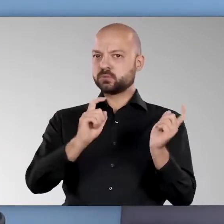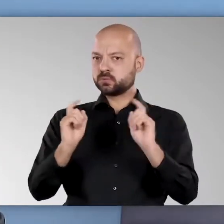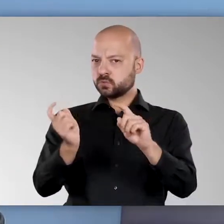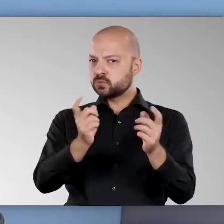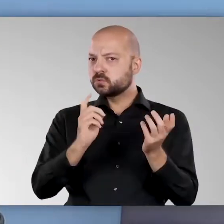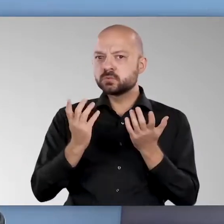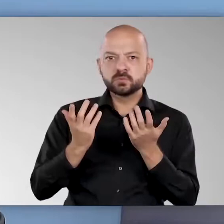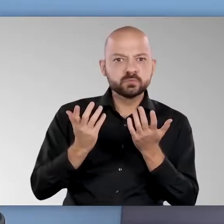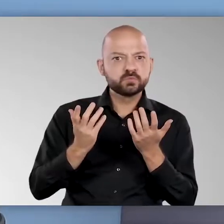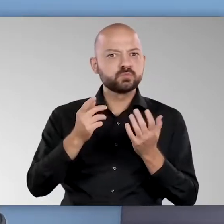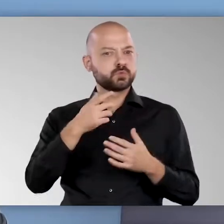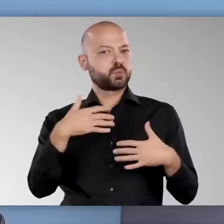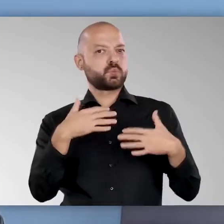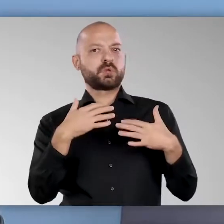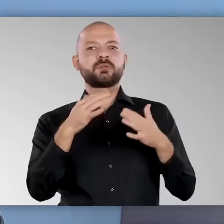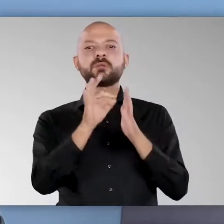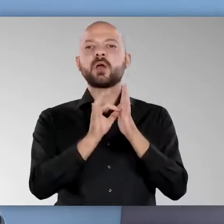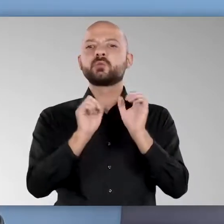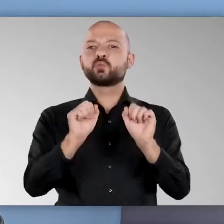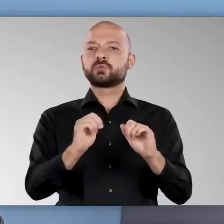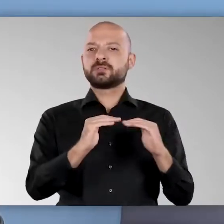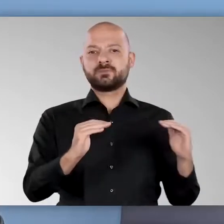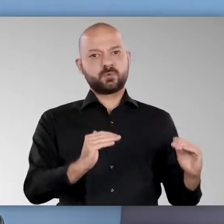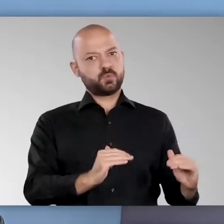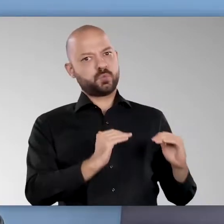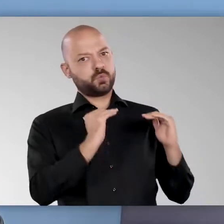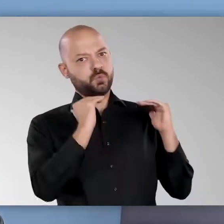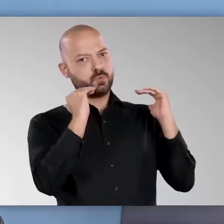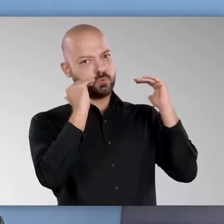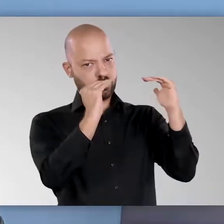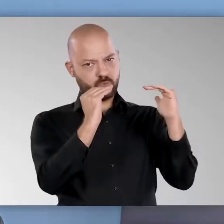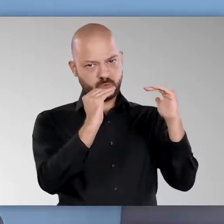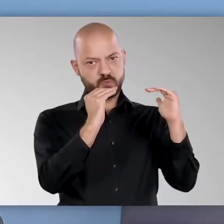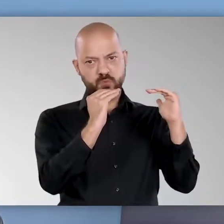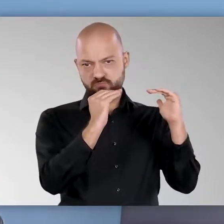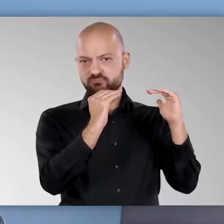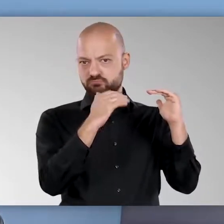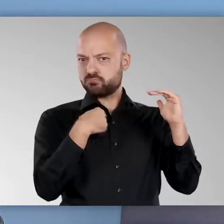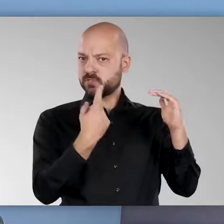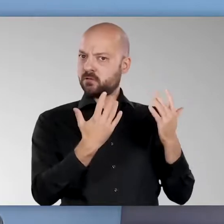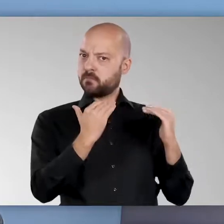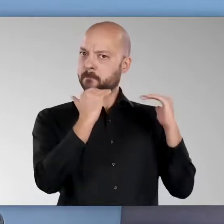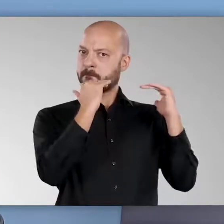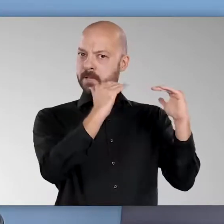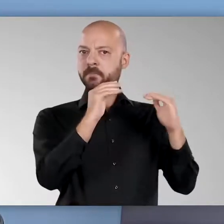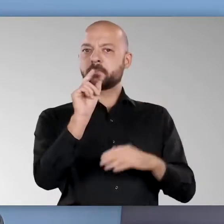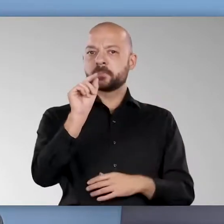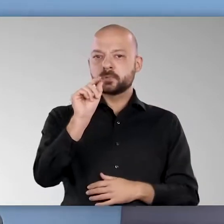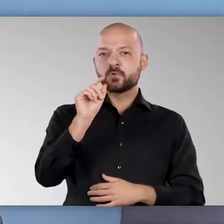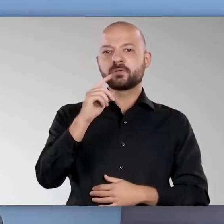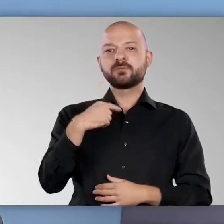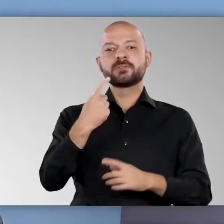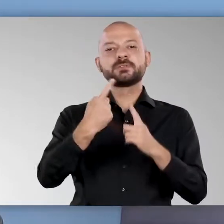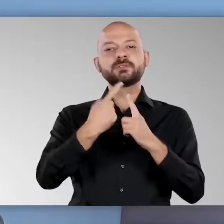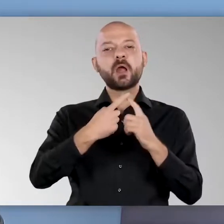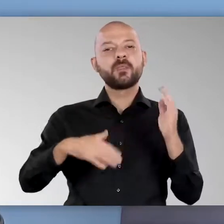diskutiert haben, ist der Umstand, dass wir ein außergewöhnliches hohes Datenschutzniveau hier angelegt haben, was dazu führt,